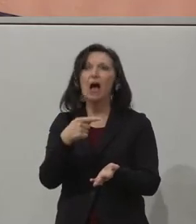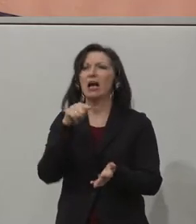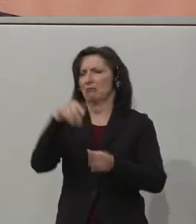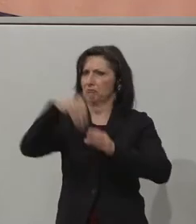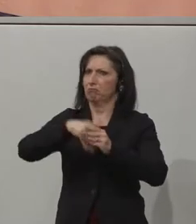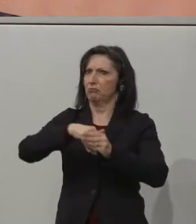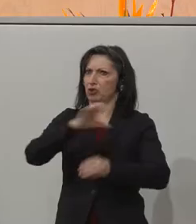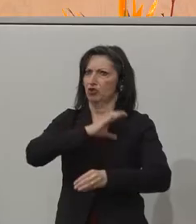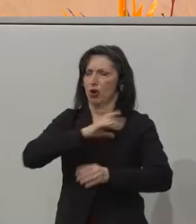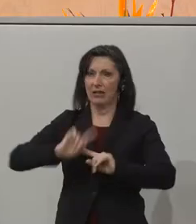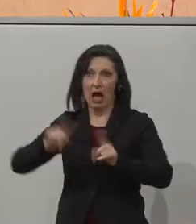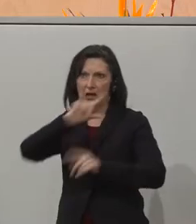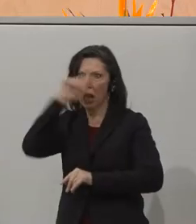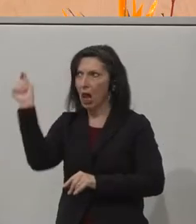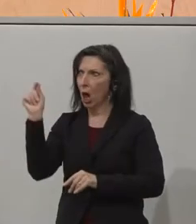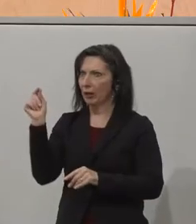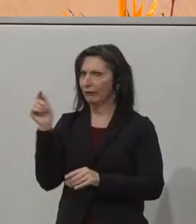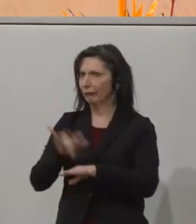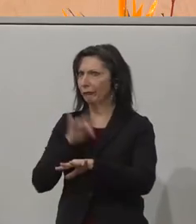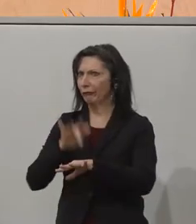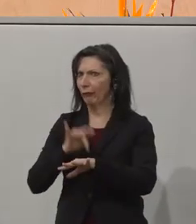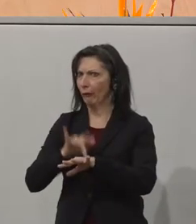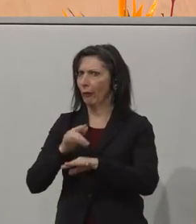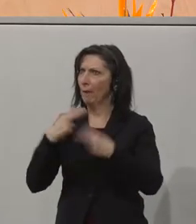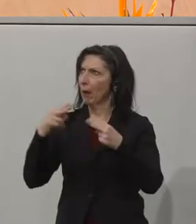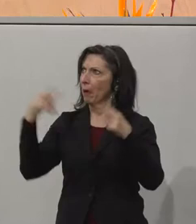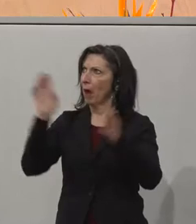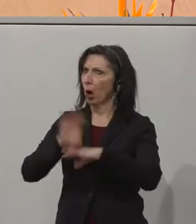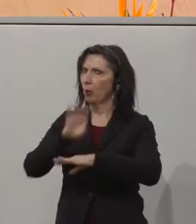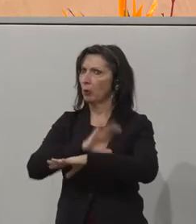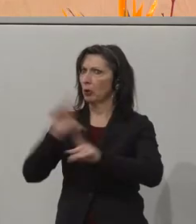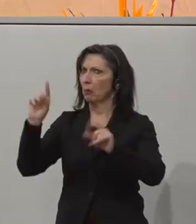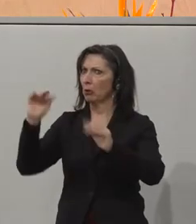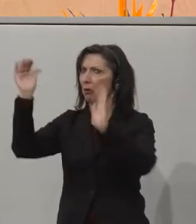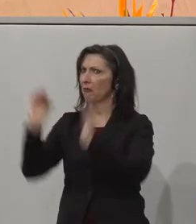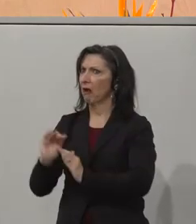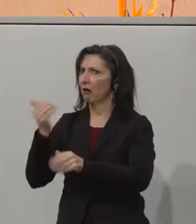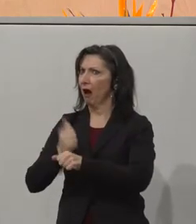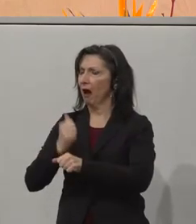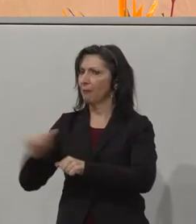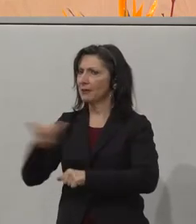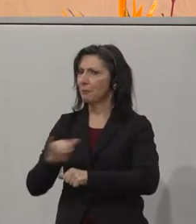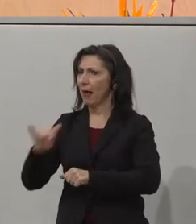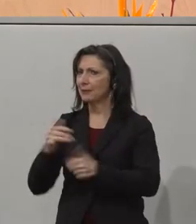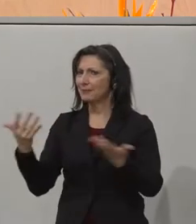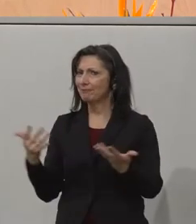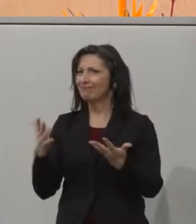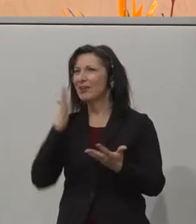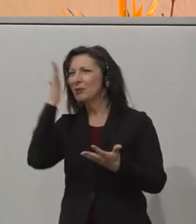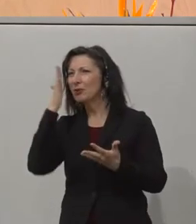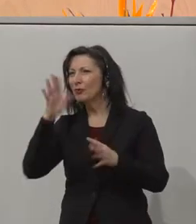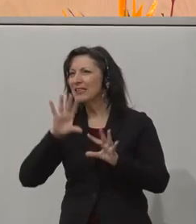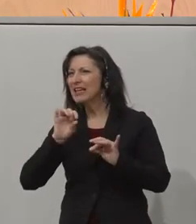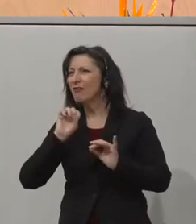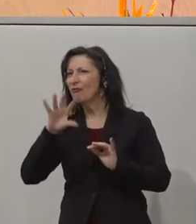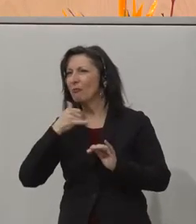eher die Gefahr, dass Beschäftigung verloren geht. Ich glaube, es ist schwierig, über die nächsten 10, 15 Jahre eindeutige Prognosen zu